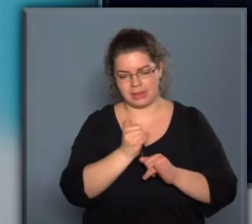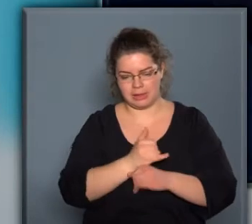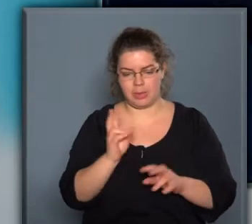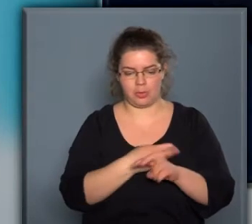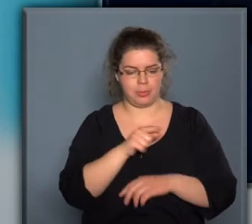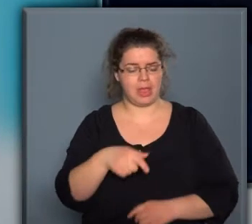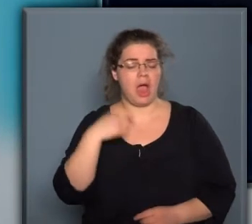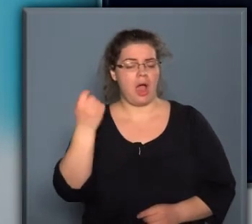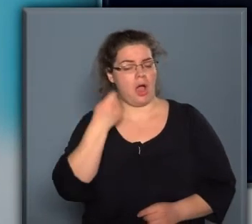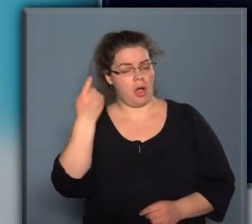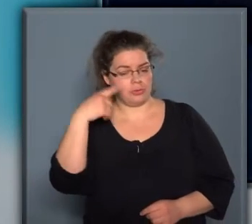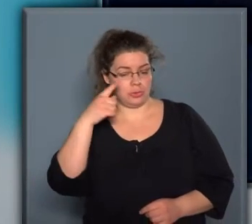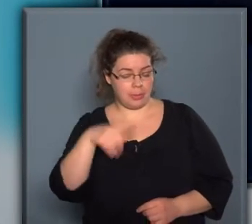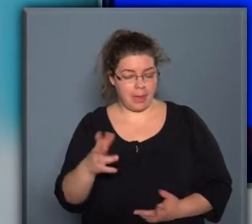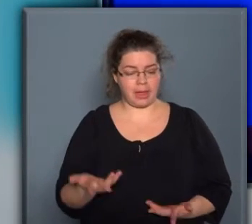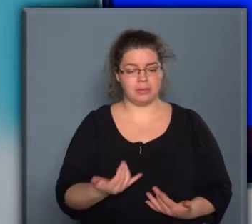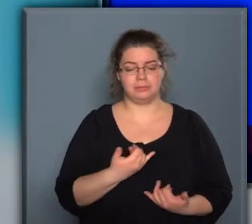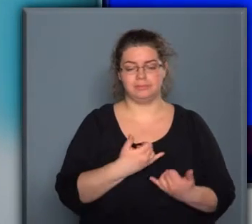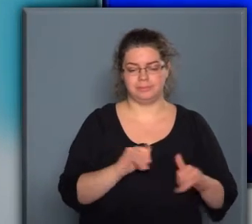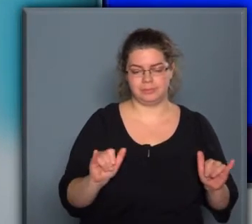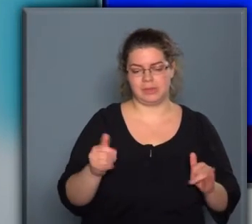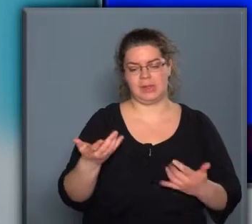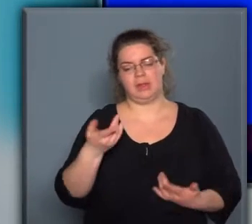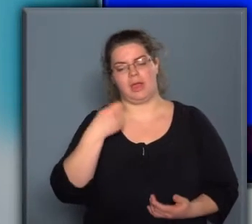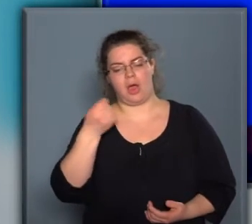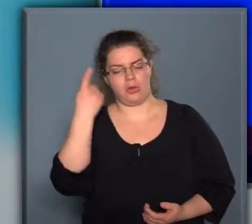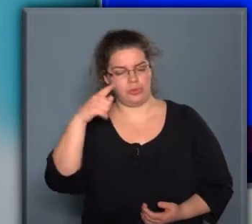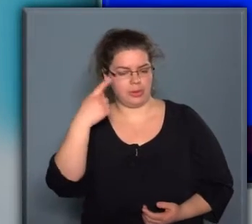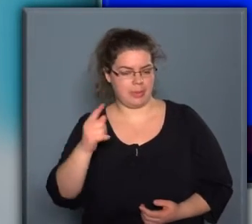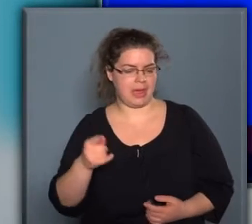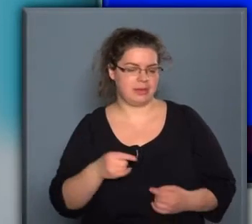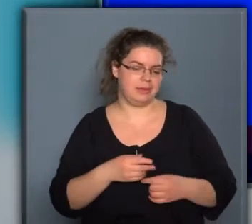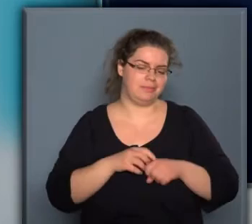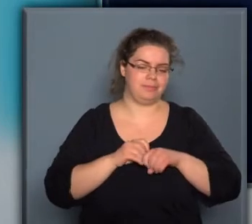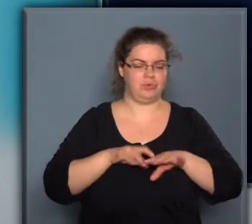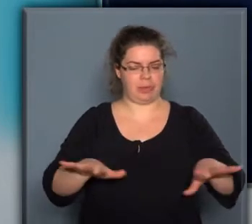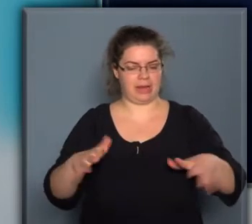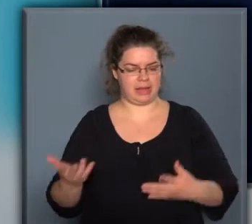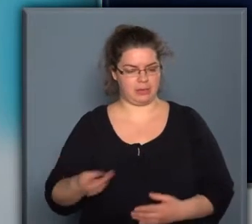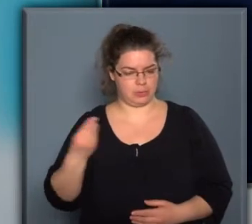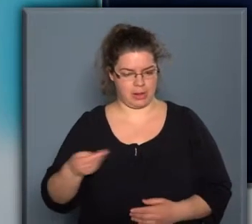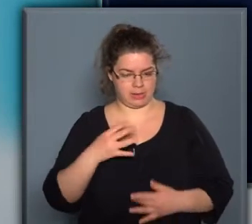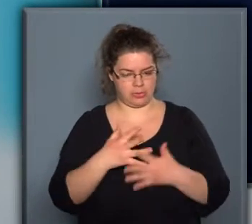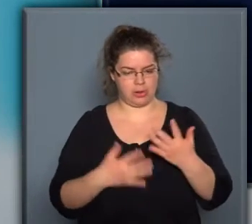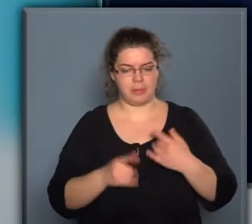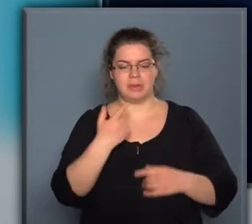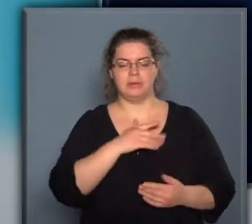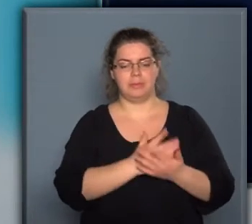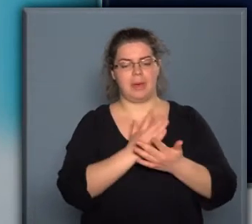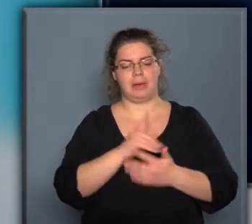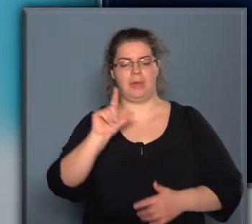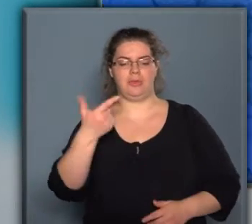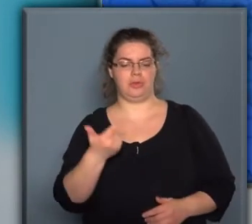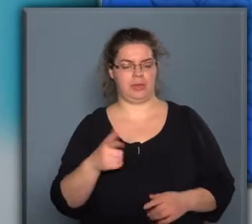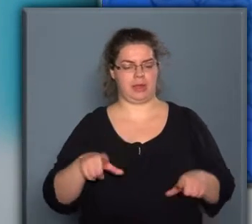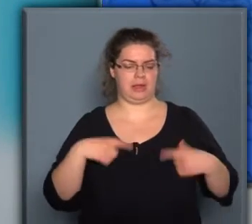hadtudomány mindenkinek a Magyar Hadtudományi Társaság Ismeret Terjesztő előadás sorozata, melyet immár másodjára hívtak életre a